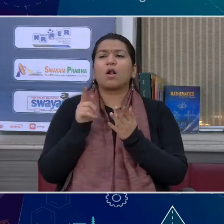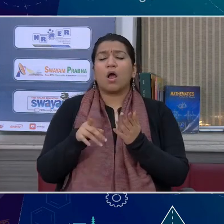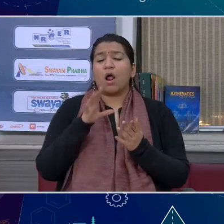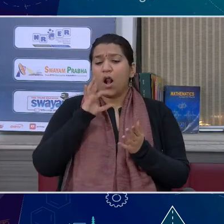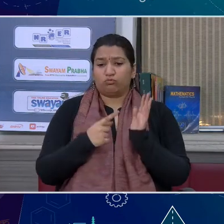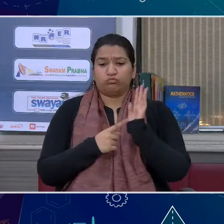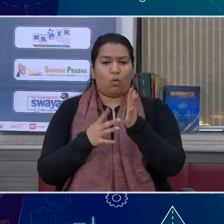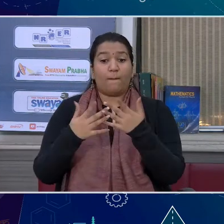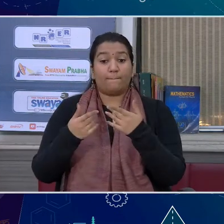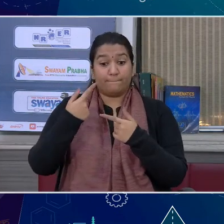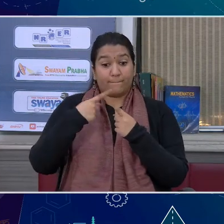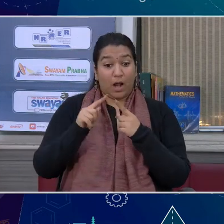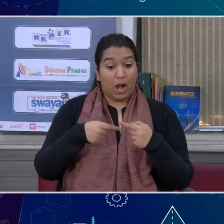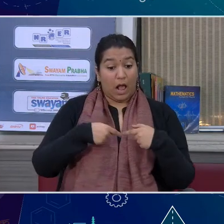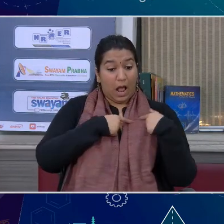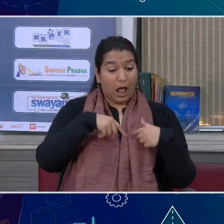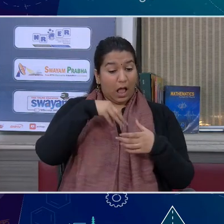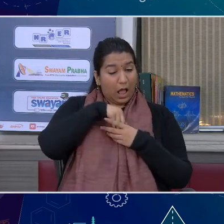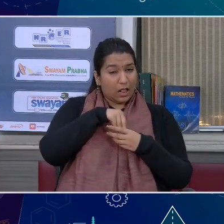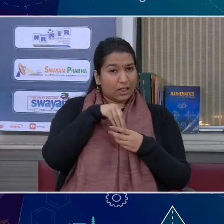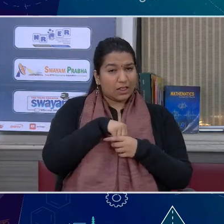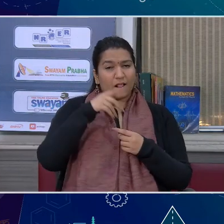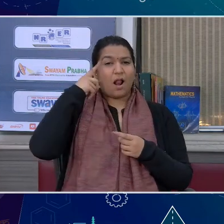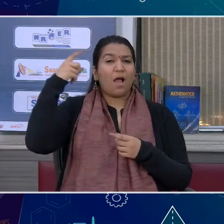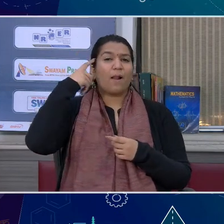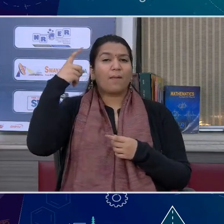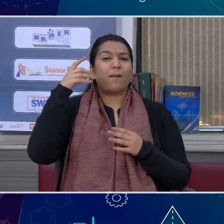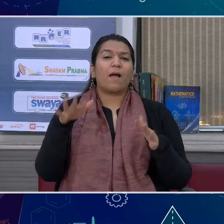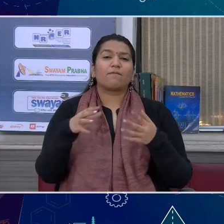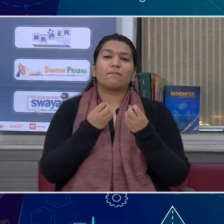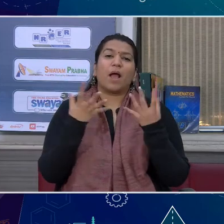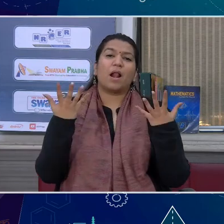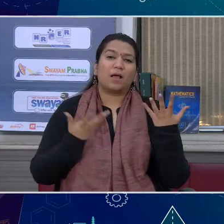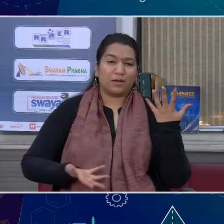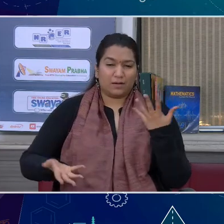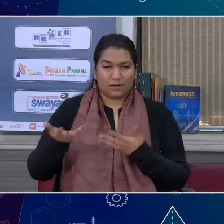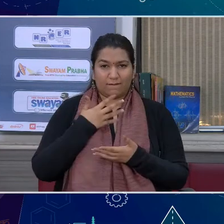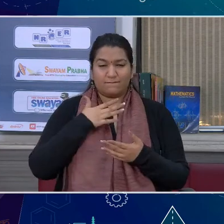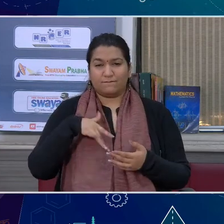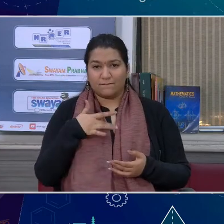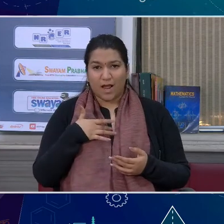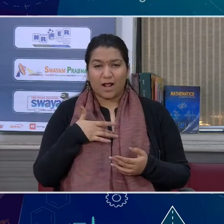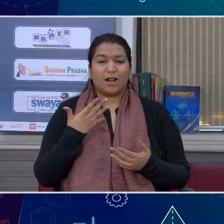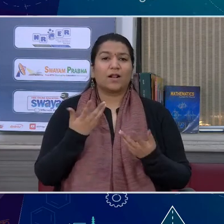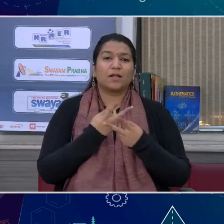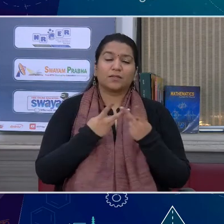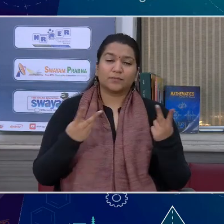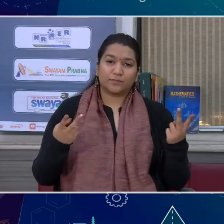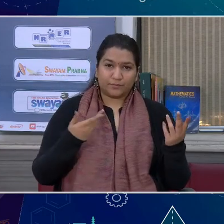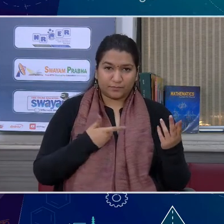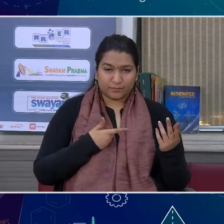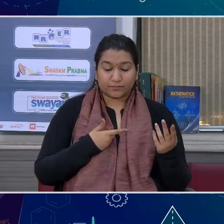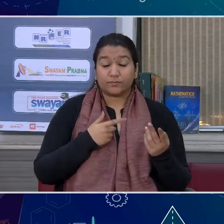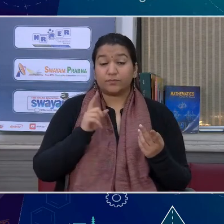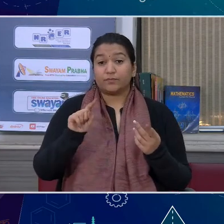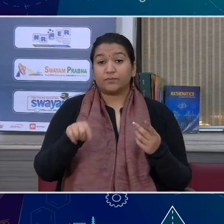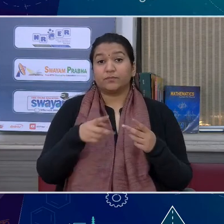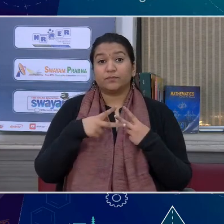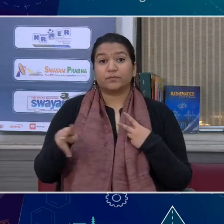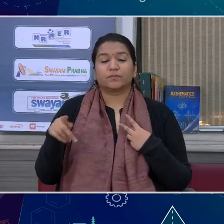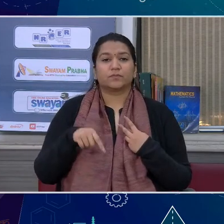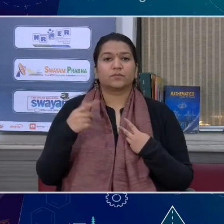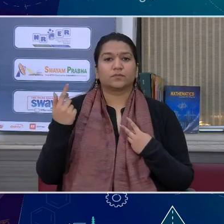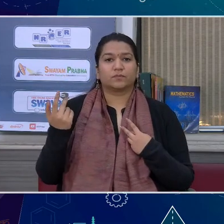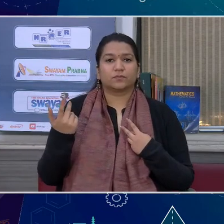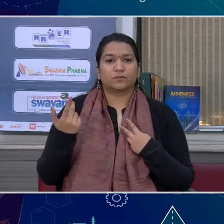नहीं कर सकते लेकिन हम अपने मन में अपने आत्मी से जिस तरह से बात करते हैं उस तरह की जो बात है वो यहां पर सबसे अलग है मैं बना